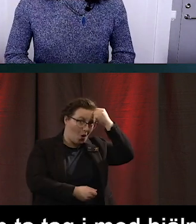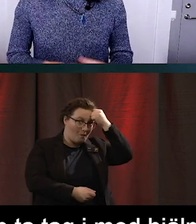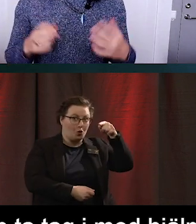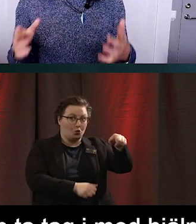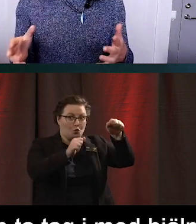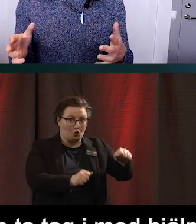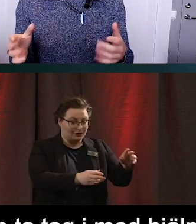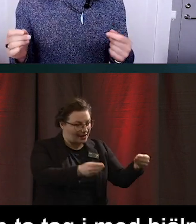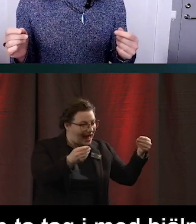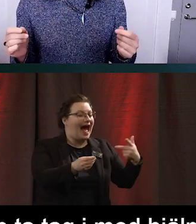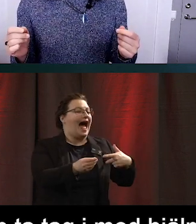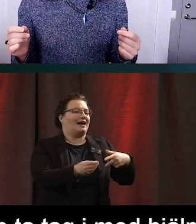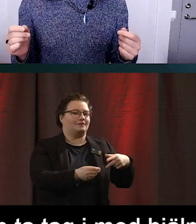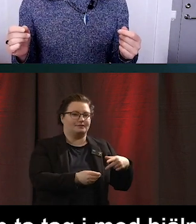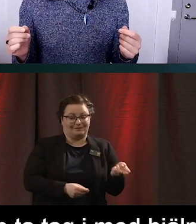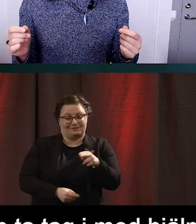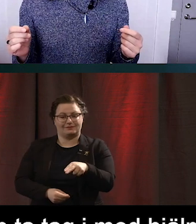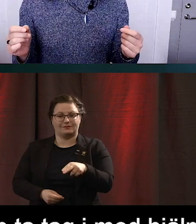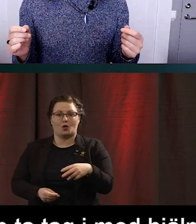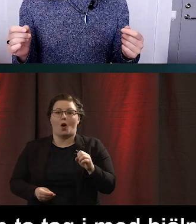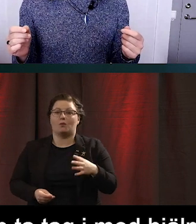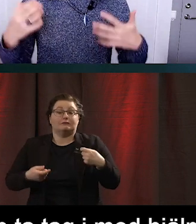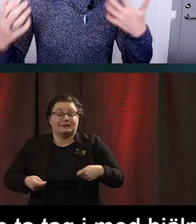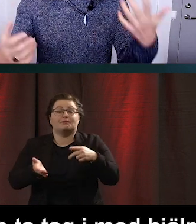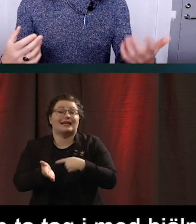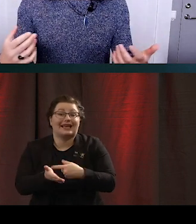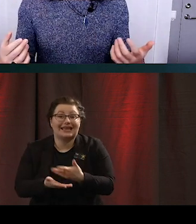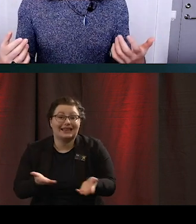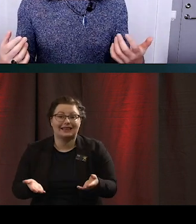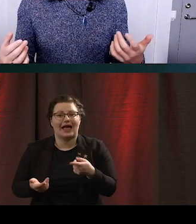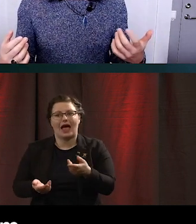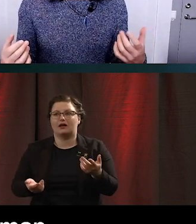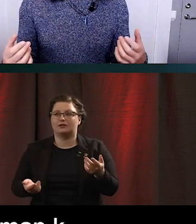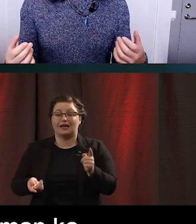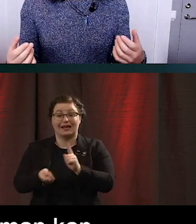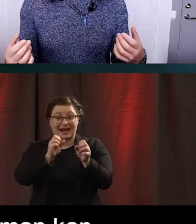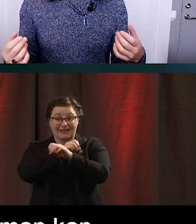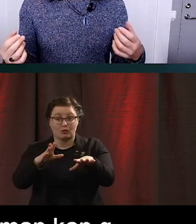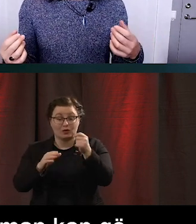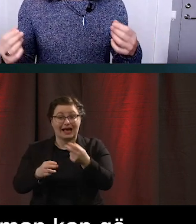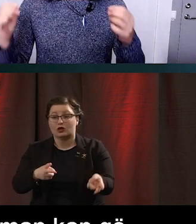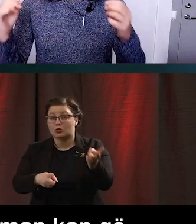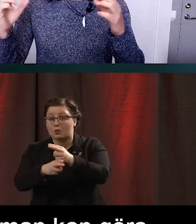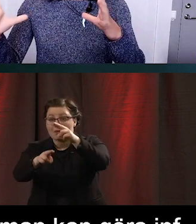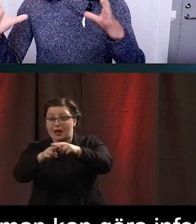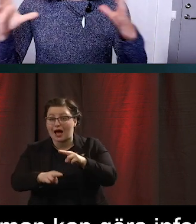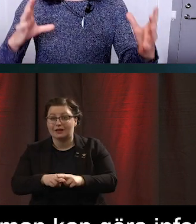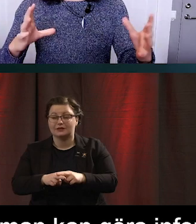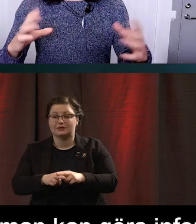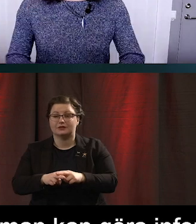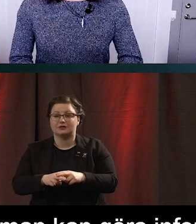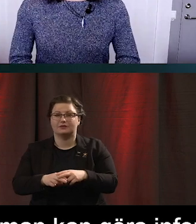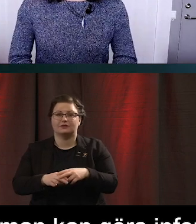till. Det oavsiktliga handlar lite grann om om man kan göra information blerad på något sätt. Till exempel att ha både